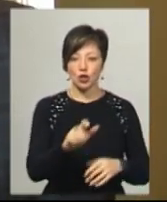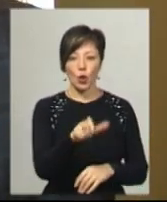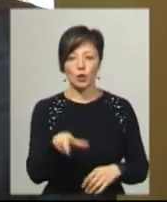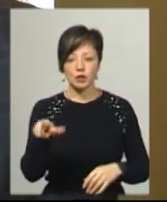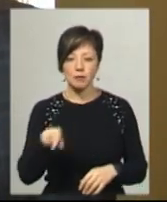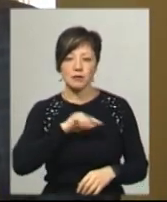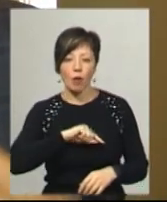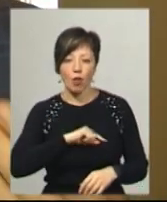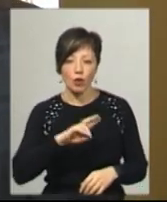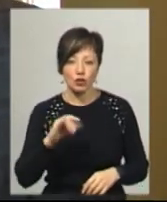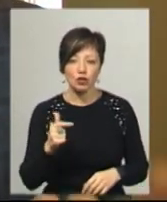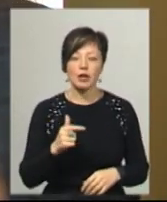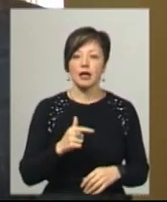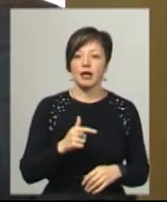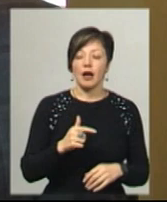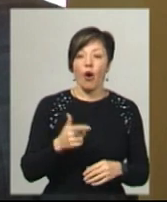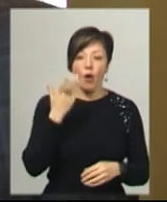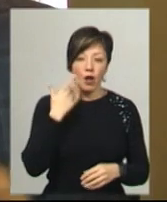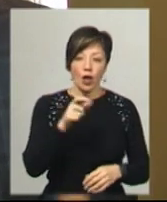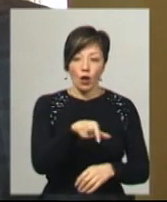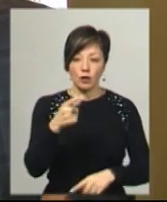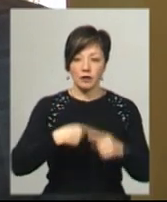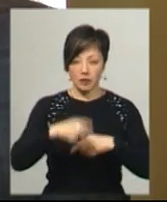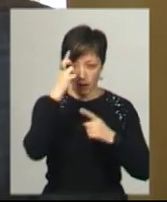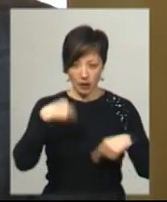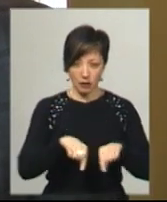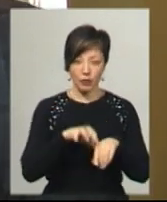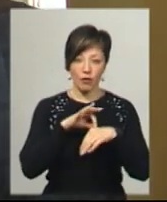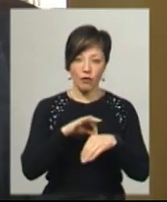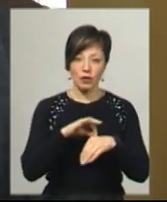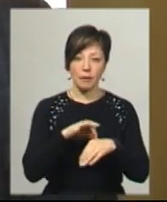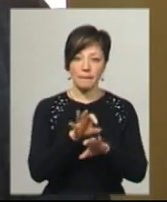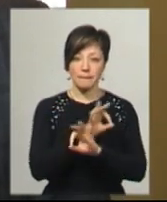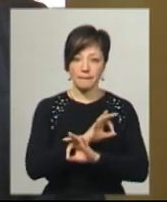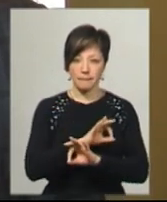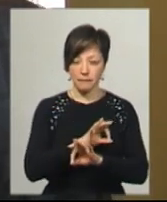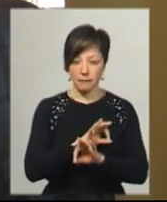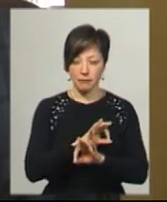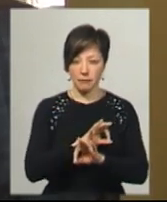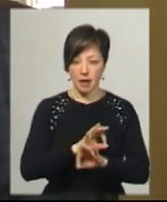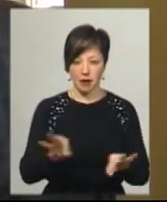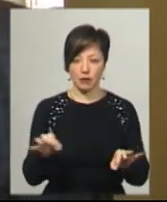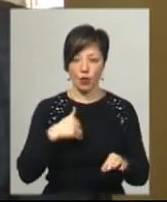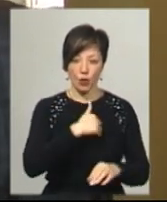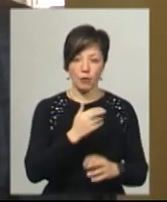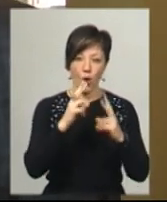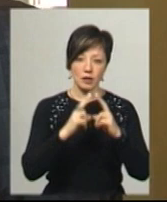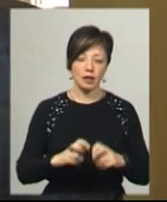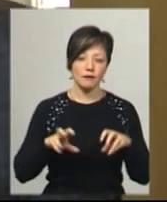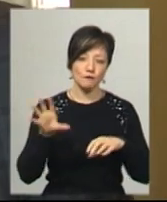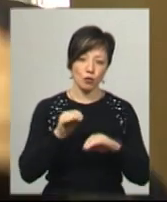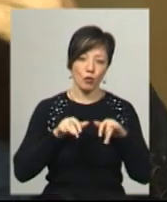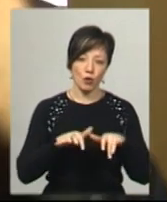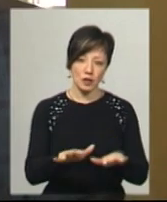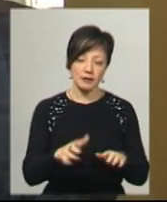і психологічні. Тому, коли вертаються люди до нас в країну, погодяться завжди прекрасно. Я хотів розібратися в цьому процесі,